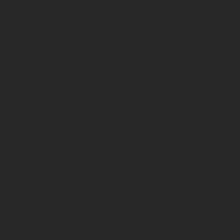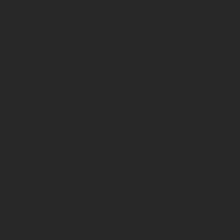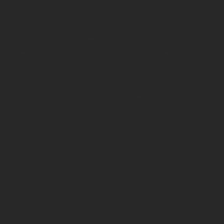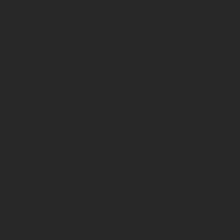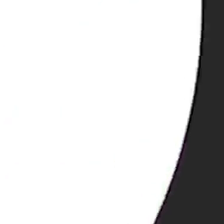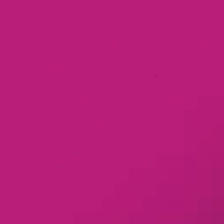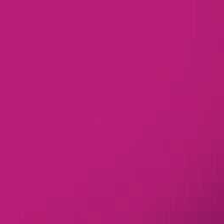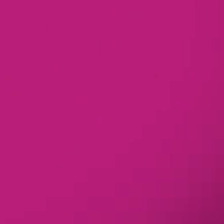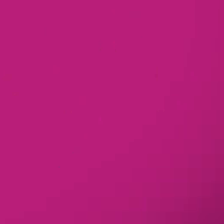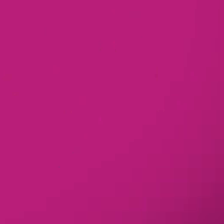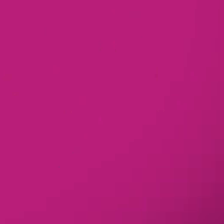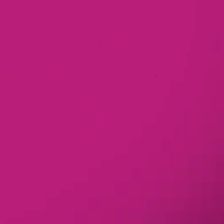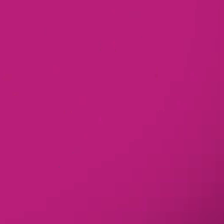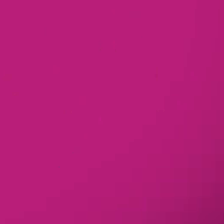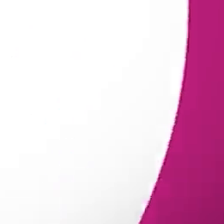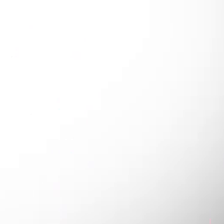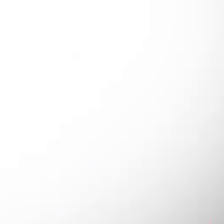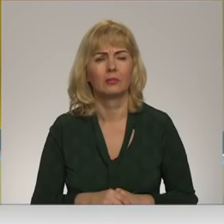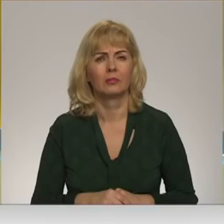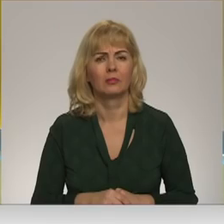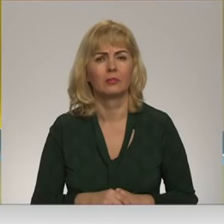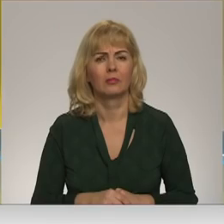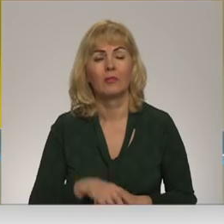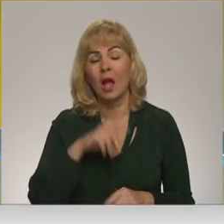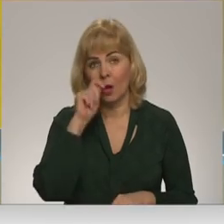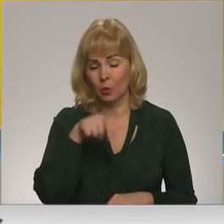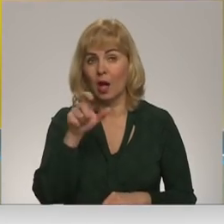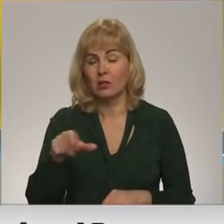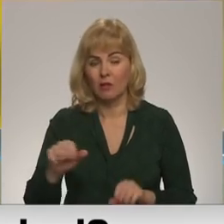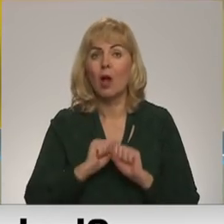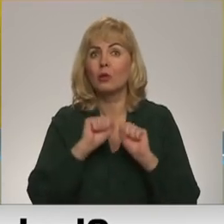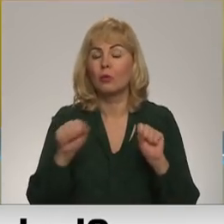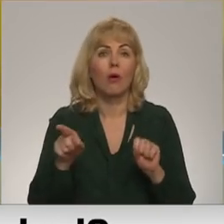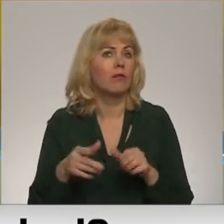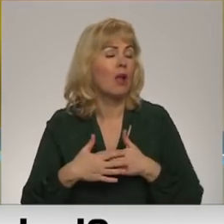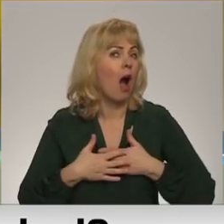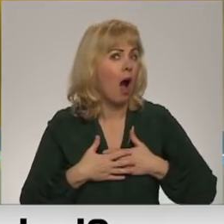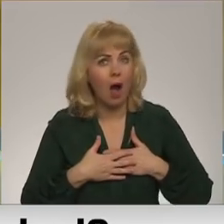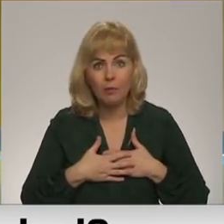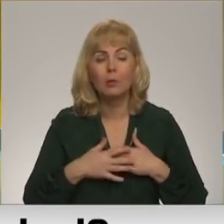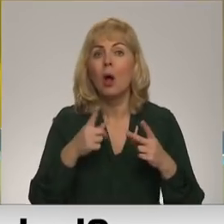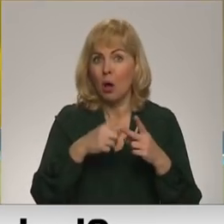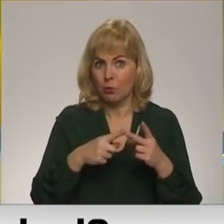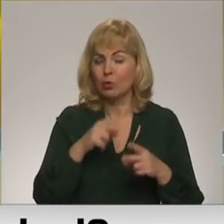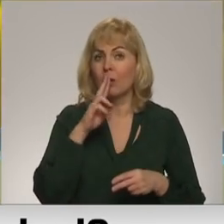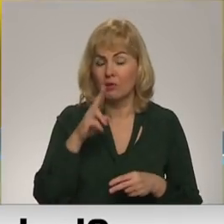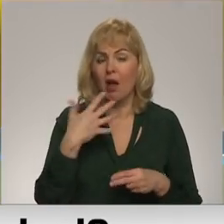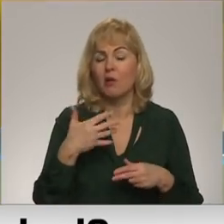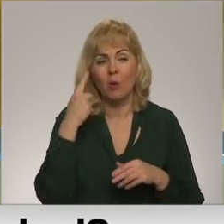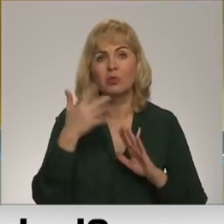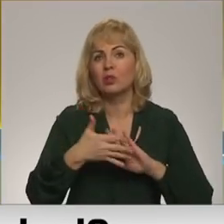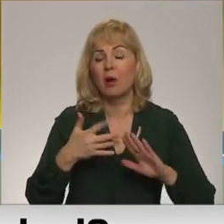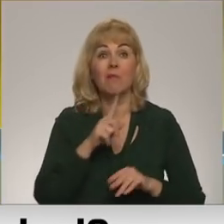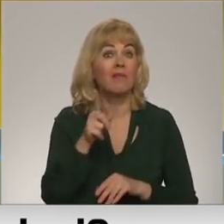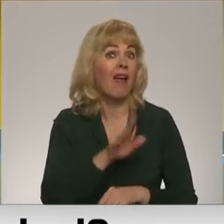Re, visi ēters ir te! Ukraiņu cilvēku drosmi ir abrīnojami. Šajā pusotrā nedēļā šķiet esam sapratuši ne tikai